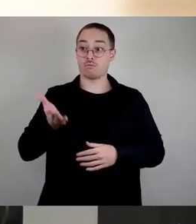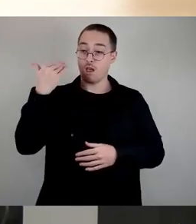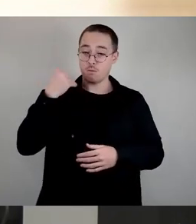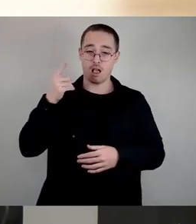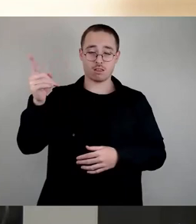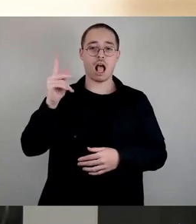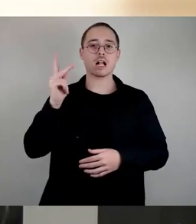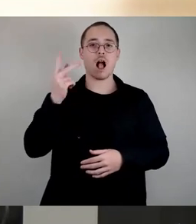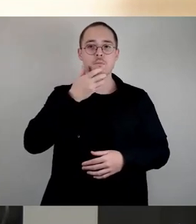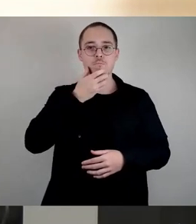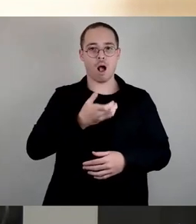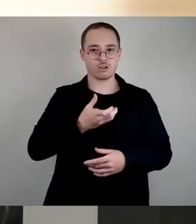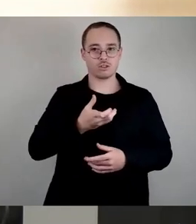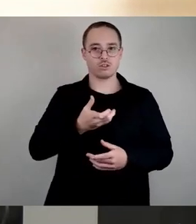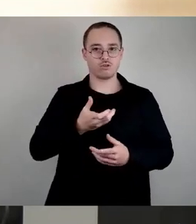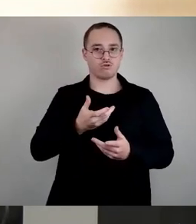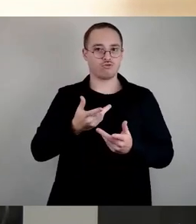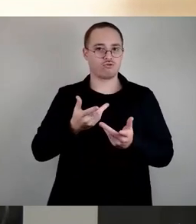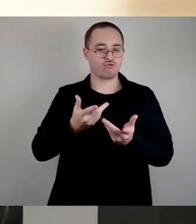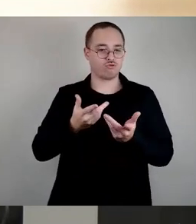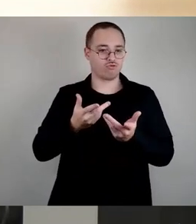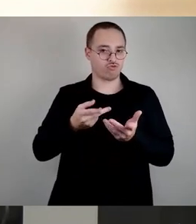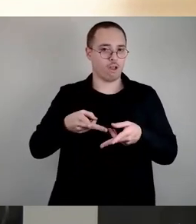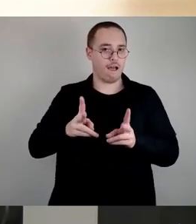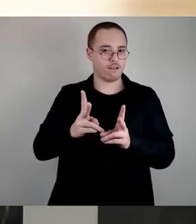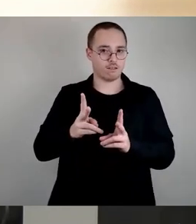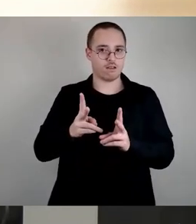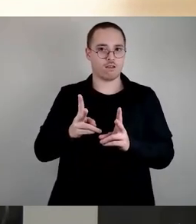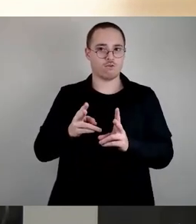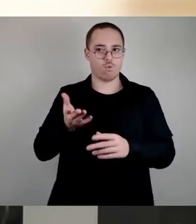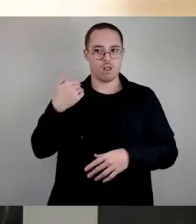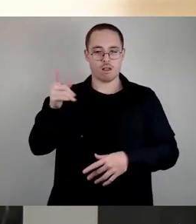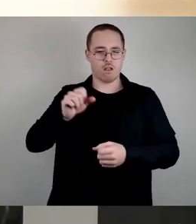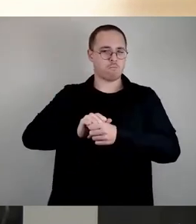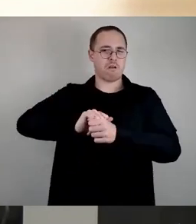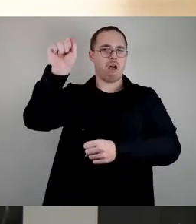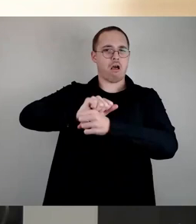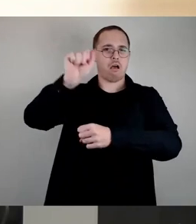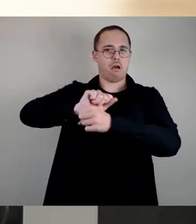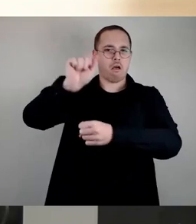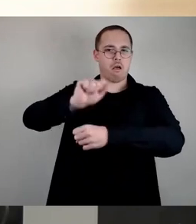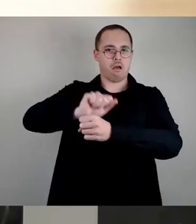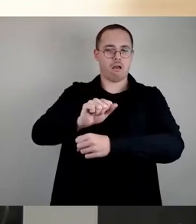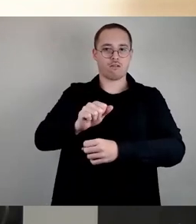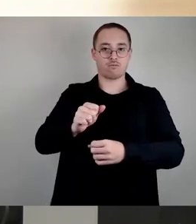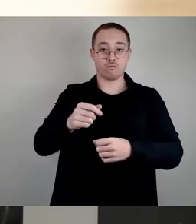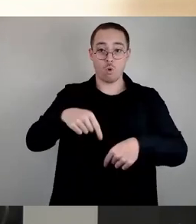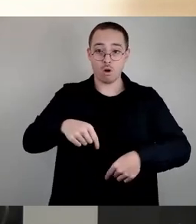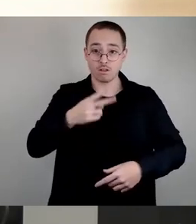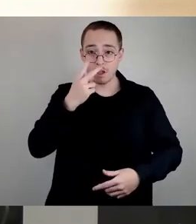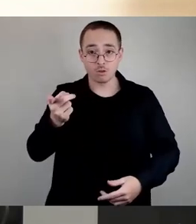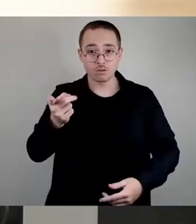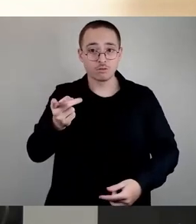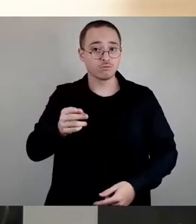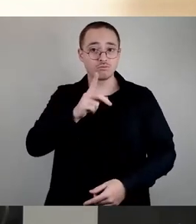Demonstrationen auf der Straße. Und heute? Ruhe an dieser Stelle. Vorredner haben das schon gesagt. Selbst die Lidl-Verkäufer haben